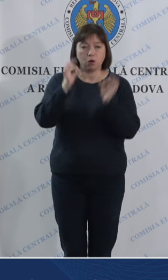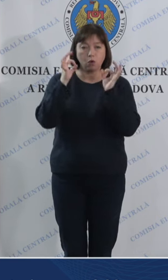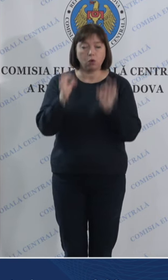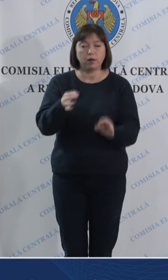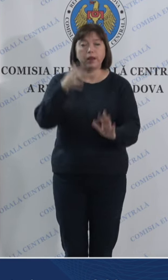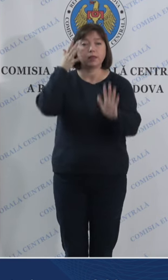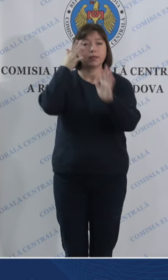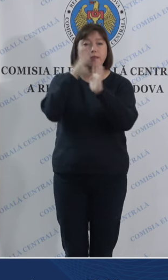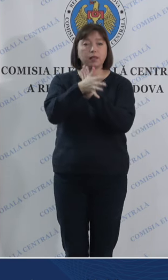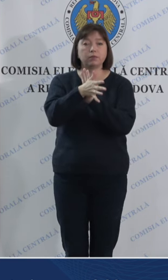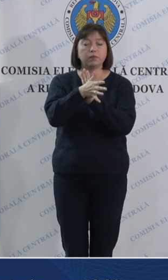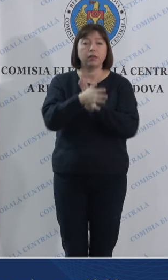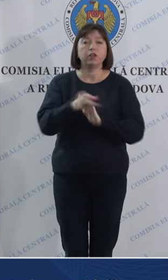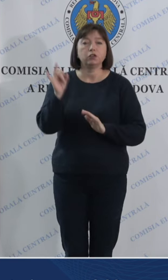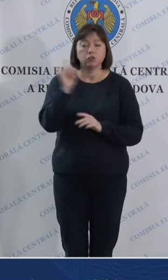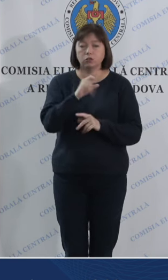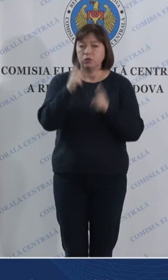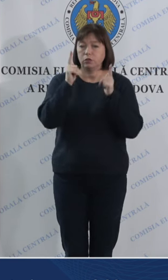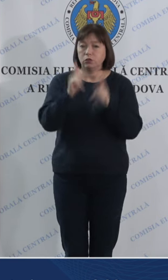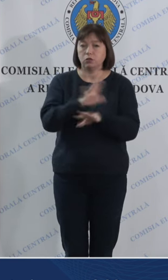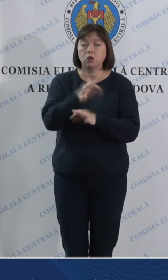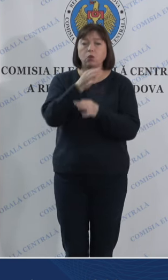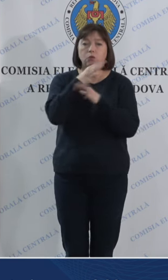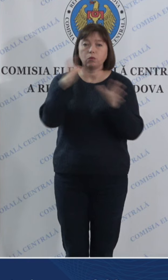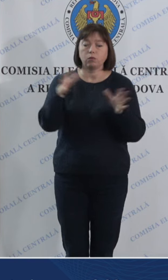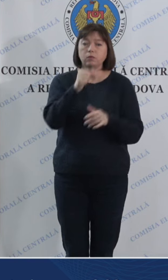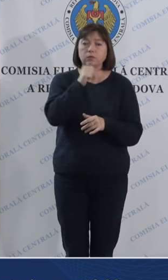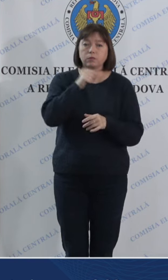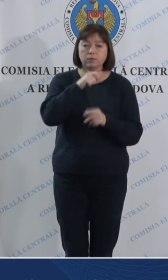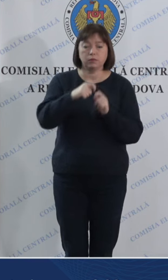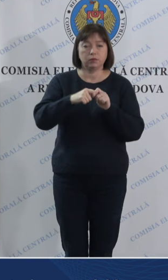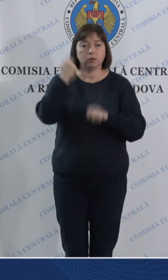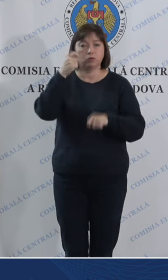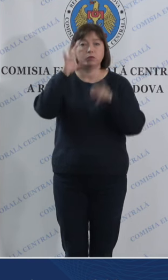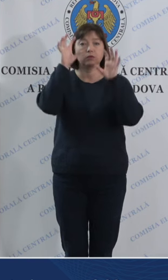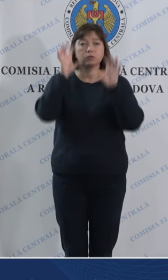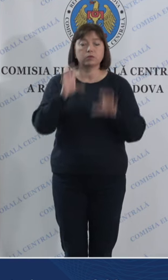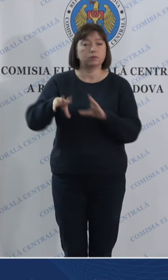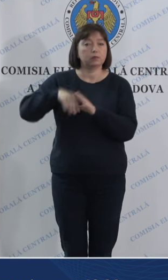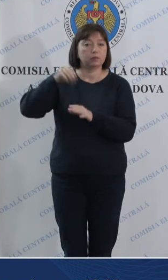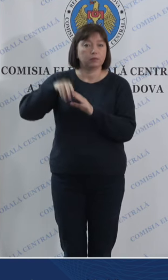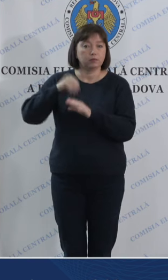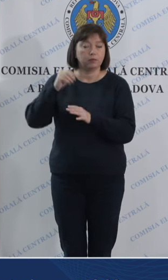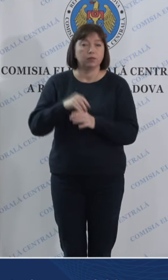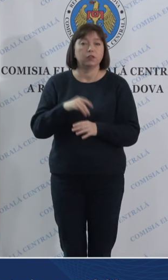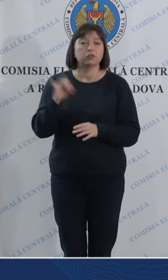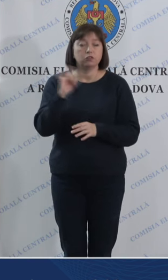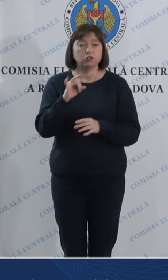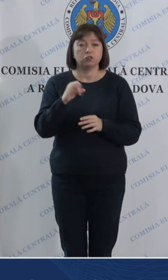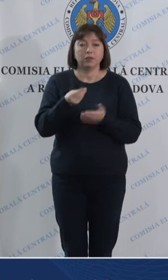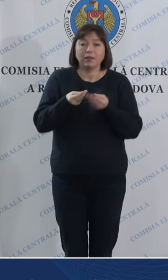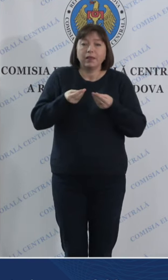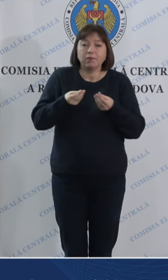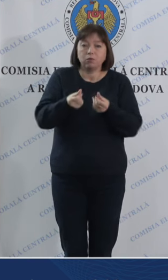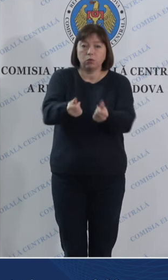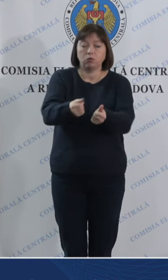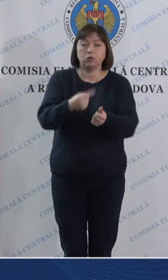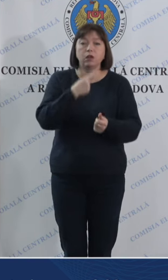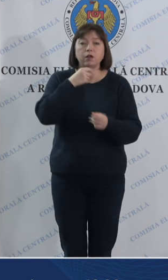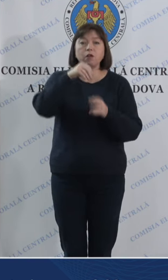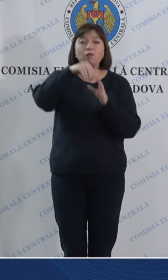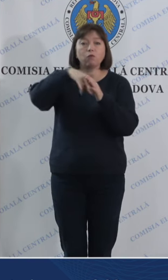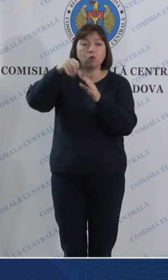transparent și condamnă orice încercare de încălcare a legislației electorale și de influențare a